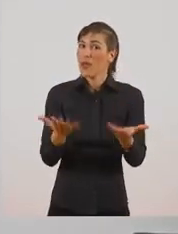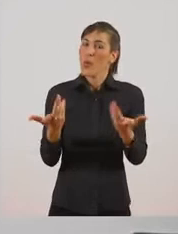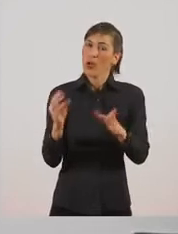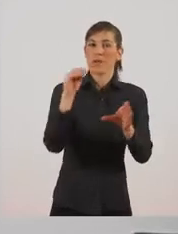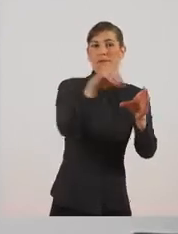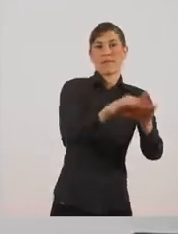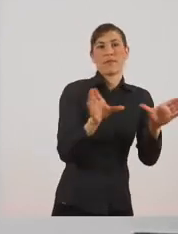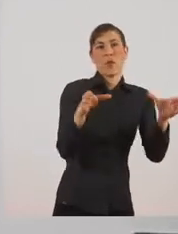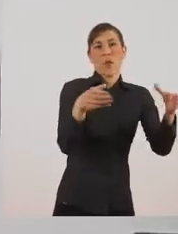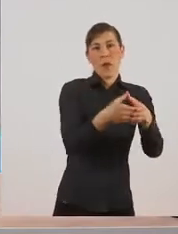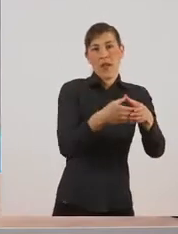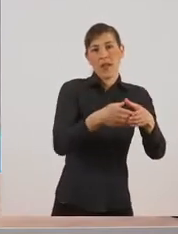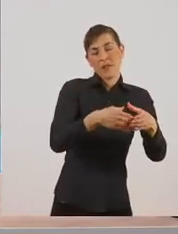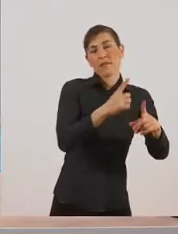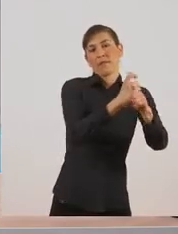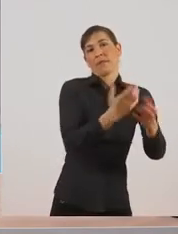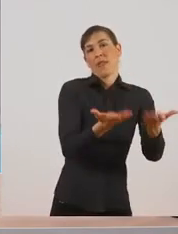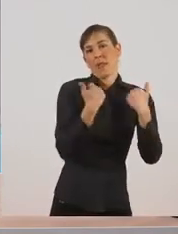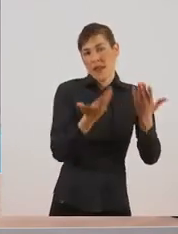κατηγορία ασπόνδυλα.